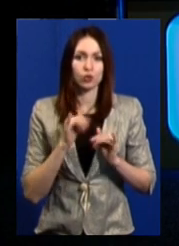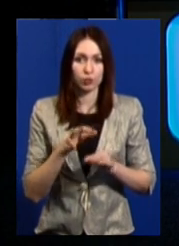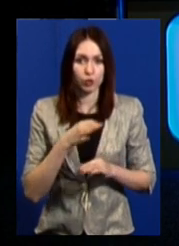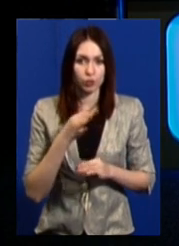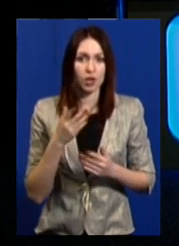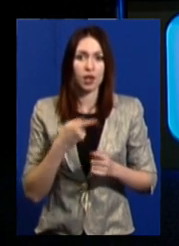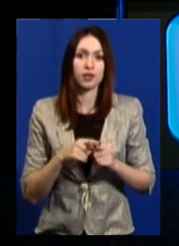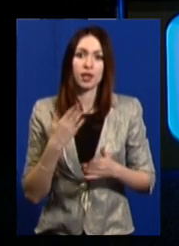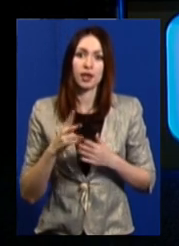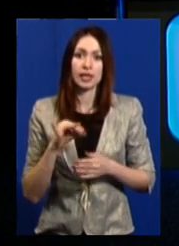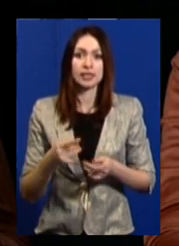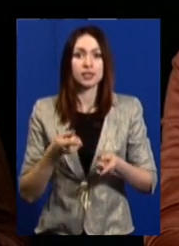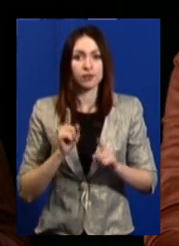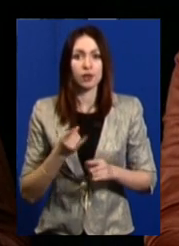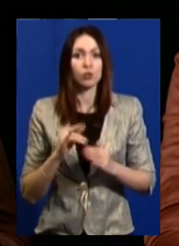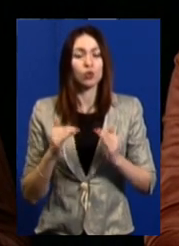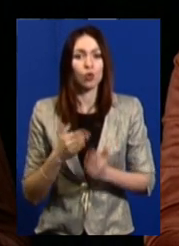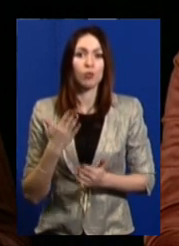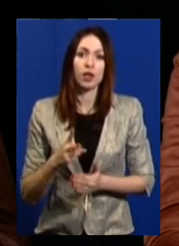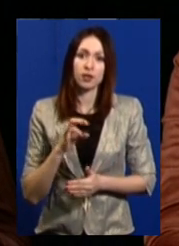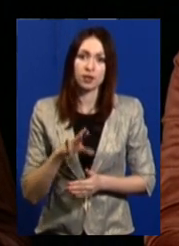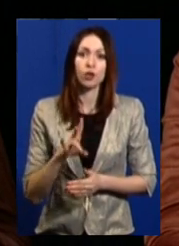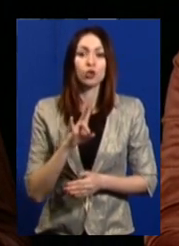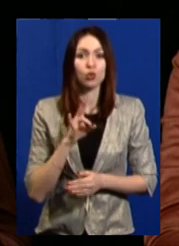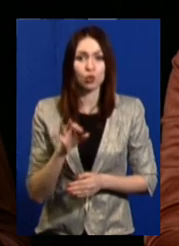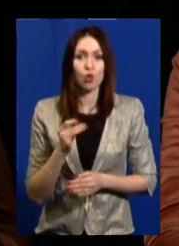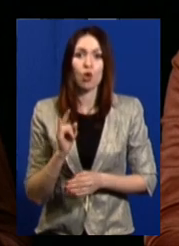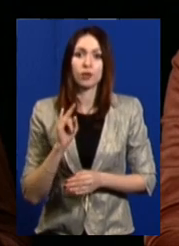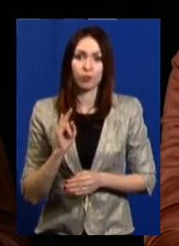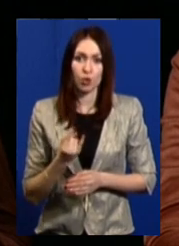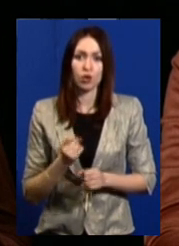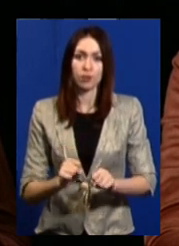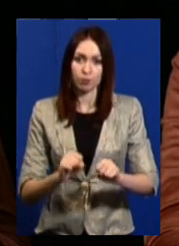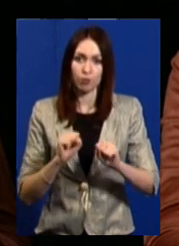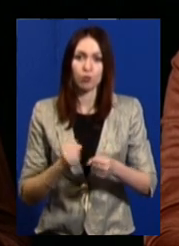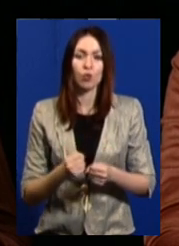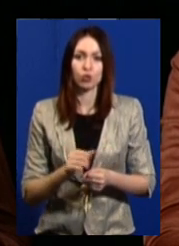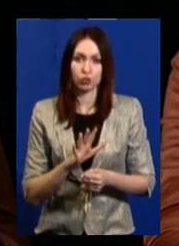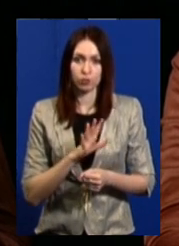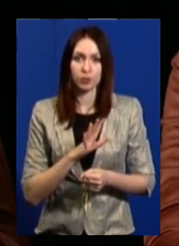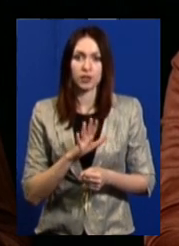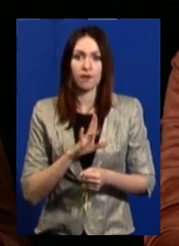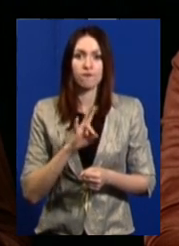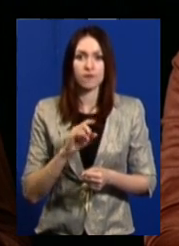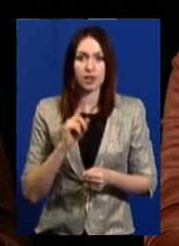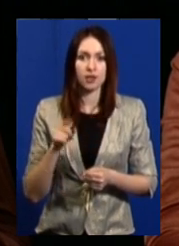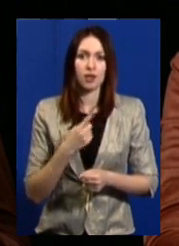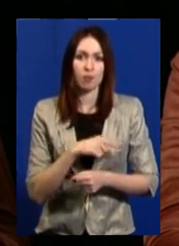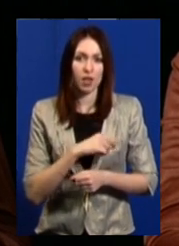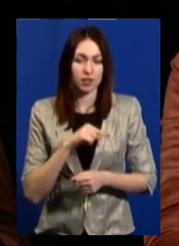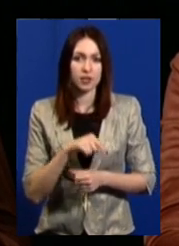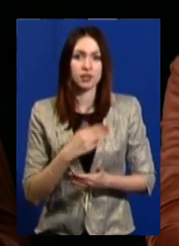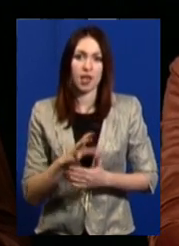дійсно дитина вже вдома, чи ні, але дитина може знаходитись поза межами лікарні або